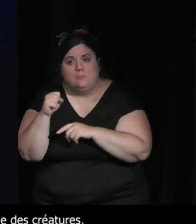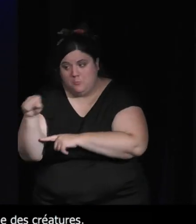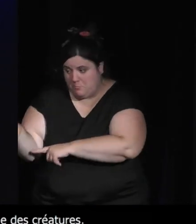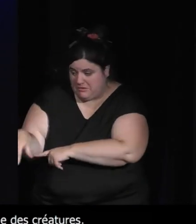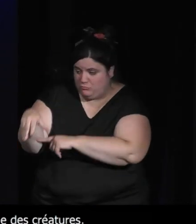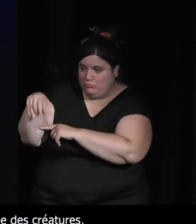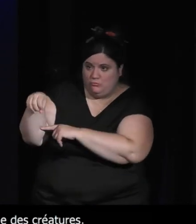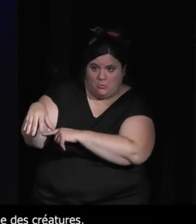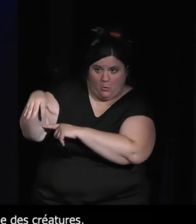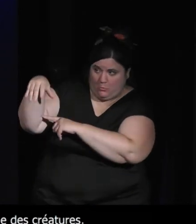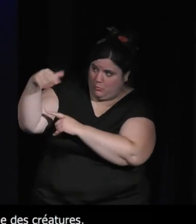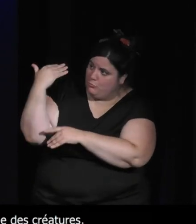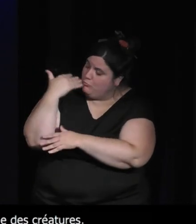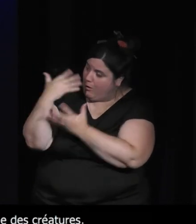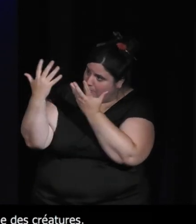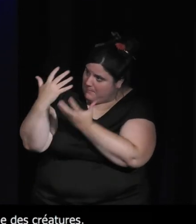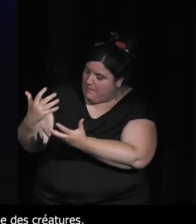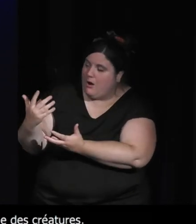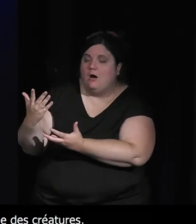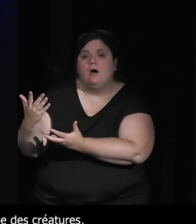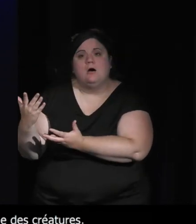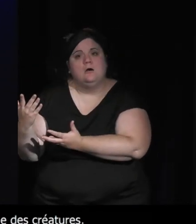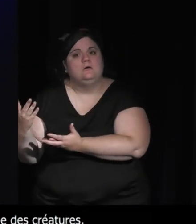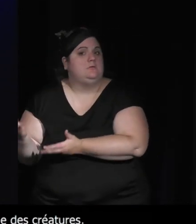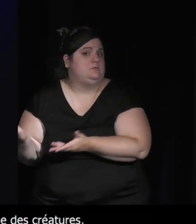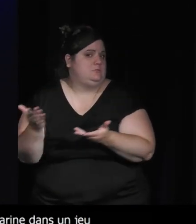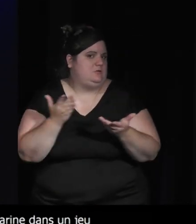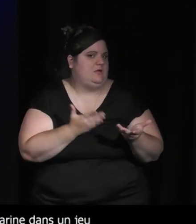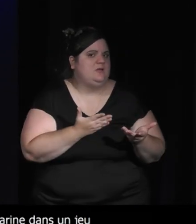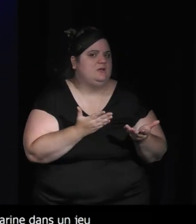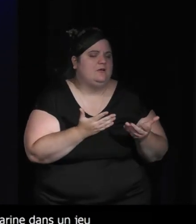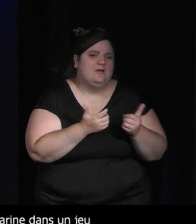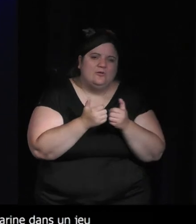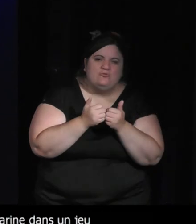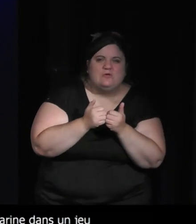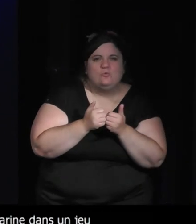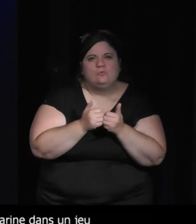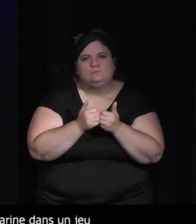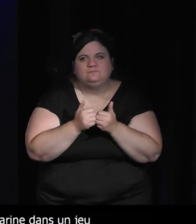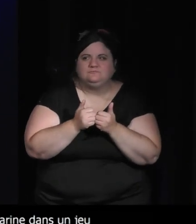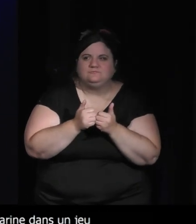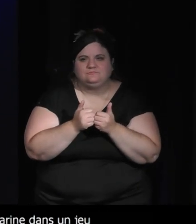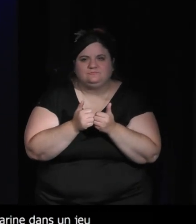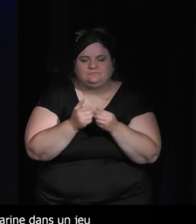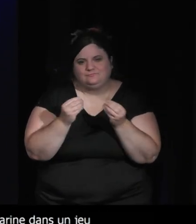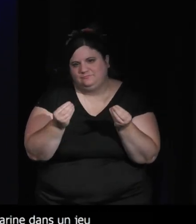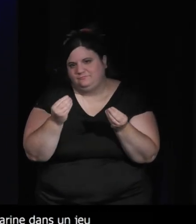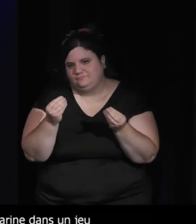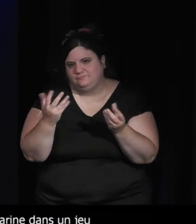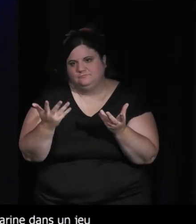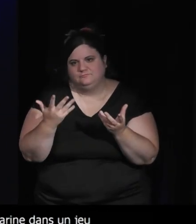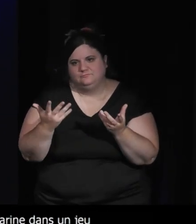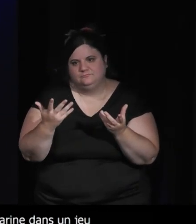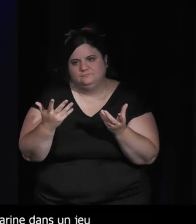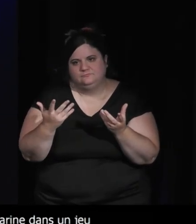multicolores dans un jeu vidéo c'est vrai que l'important serait peut-être aussi non pas de les opposer non pas de les